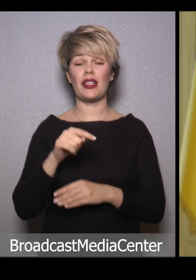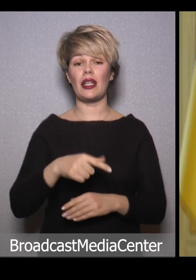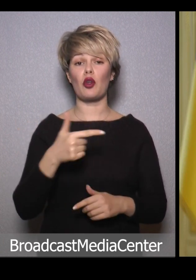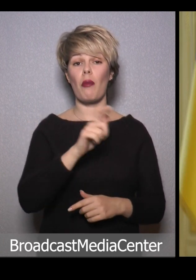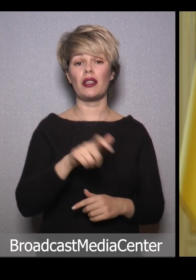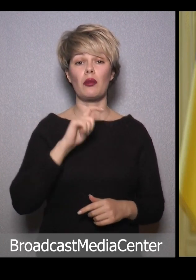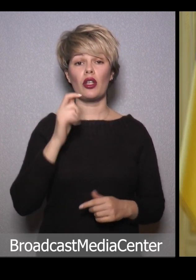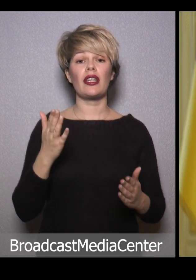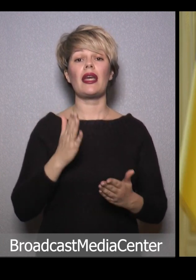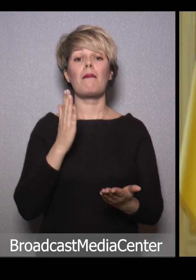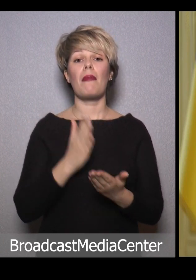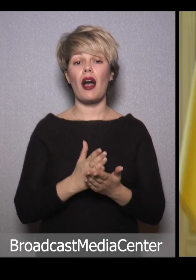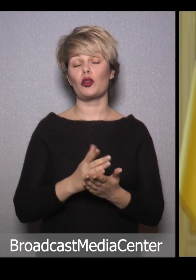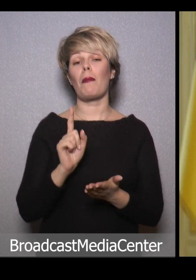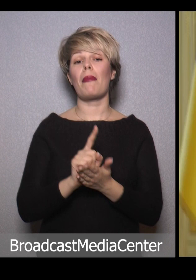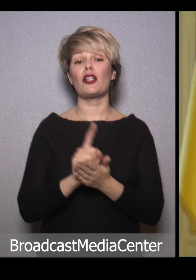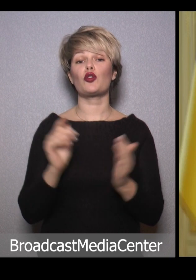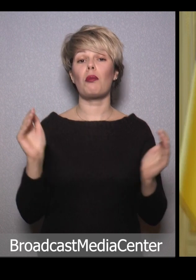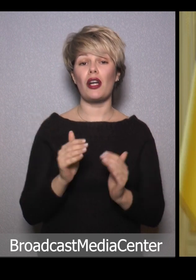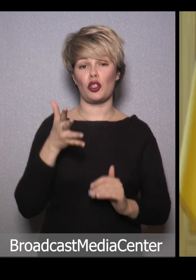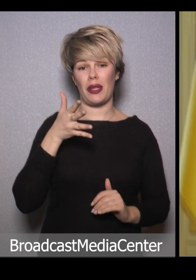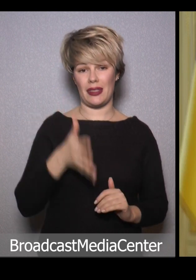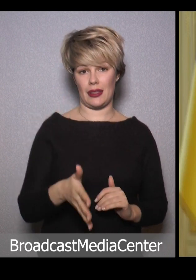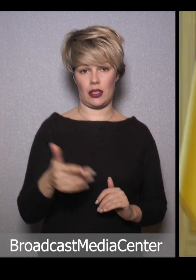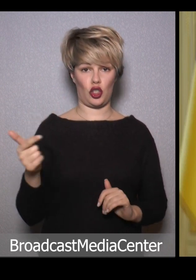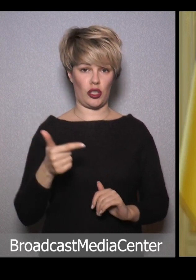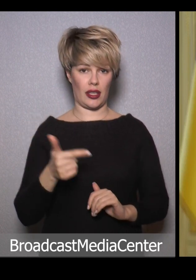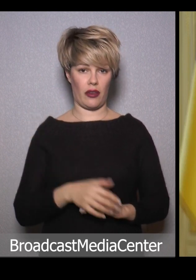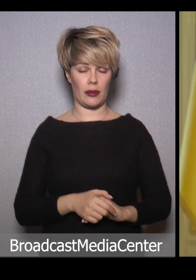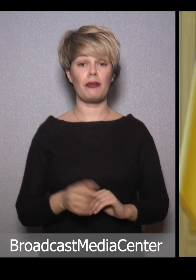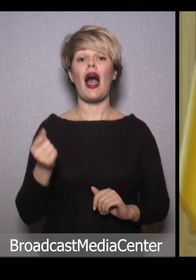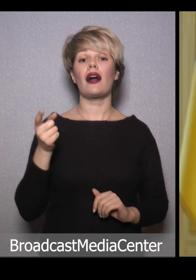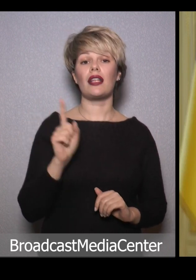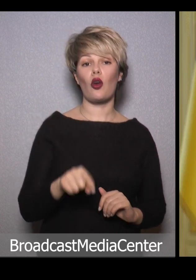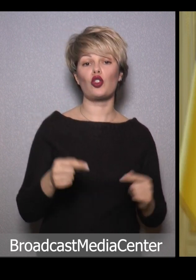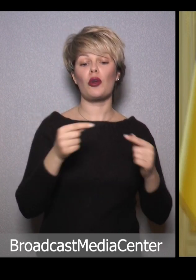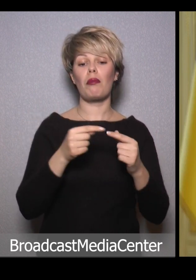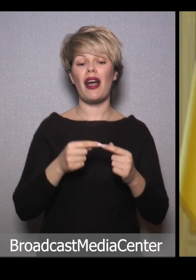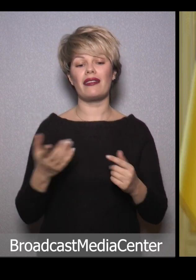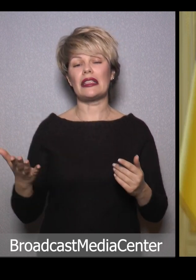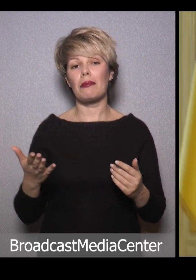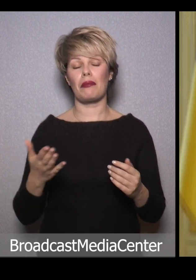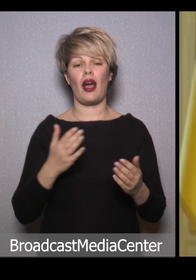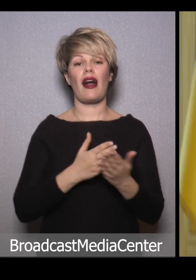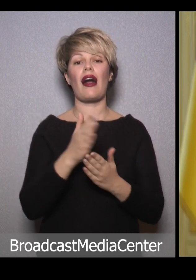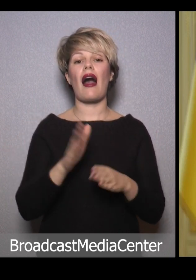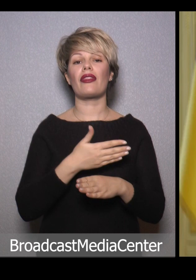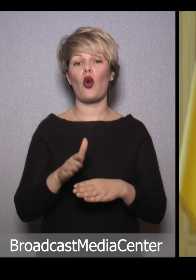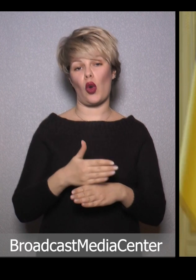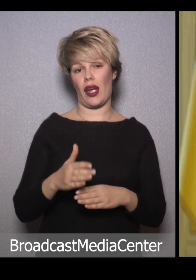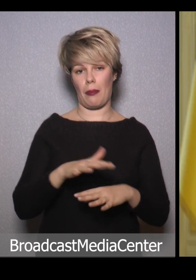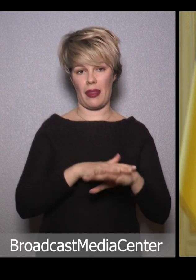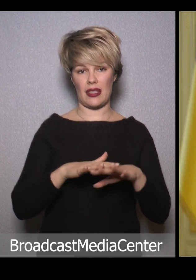громадянам України, які мають пенсію менше 5 тисяч гривень. А також певним вразливим категоріям